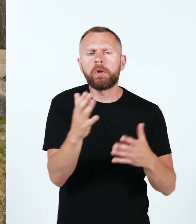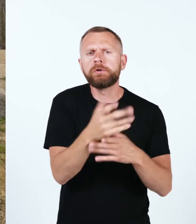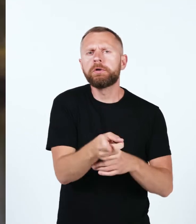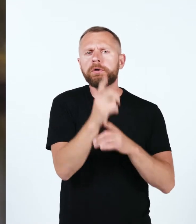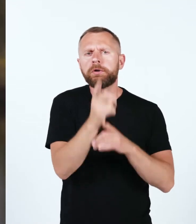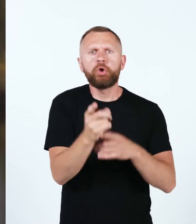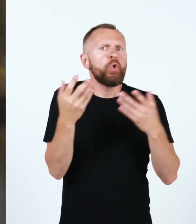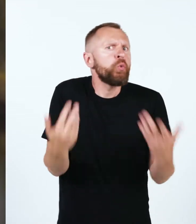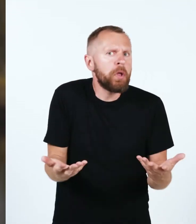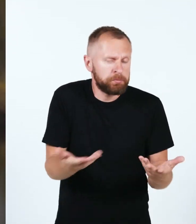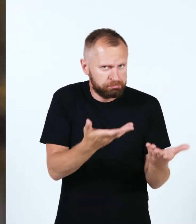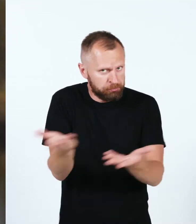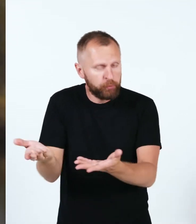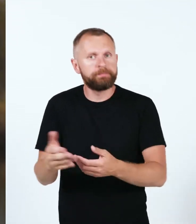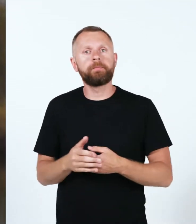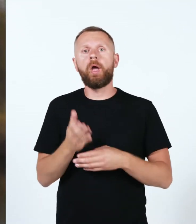kala näkkab.